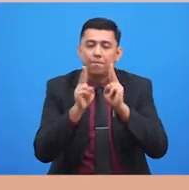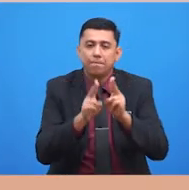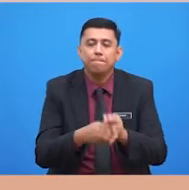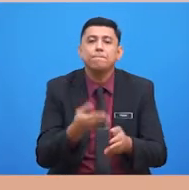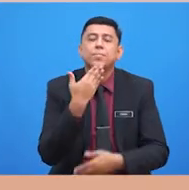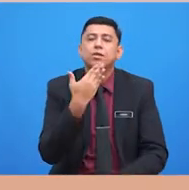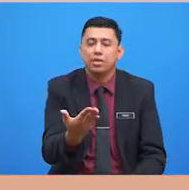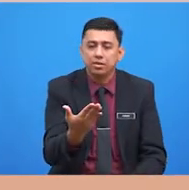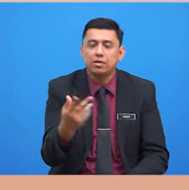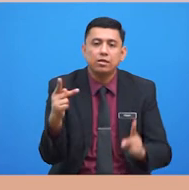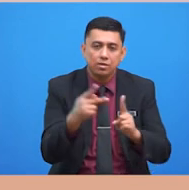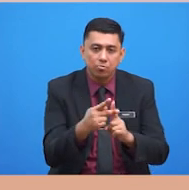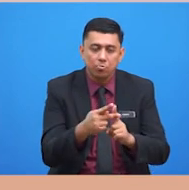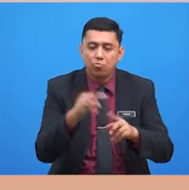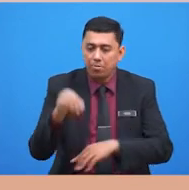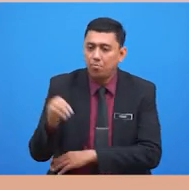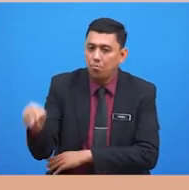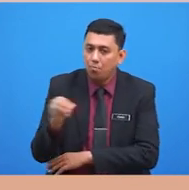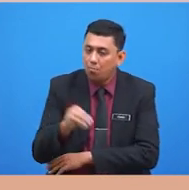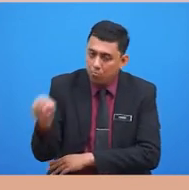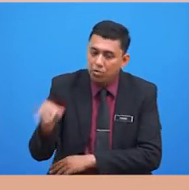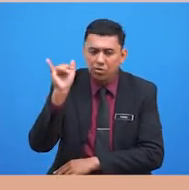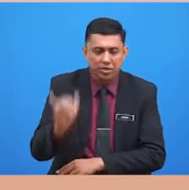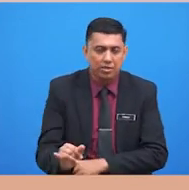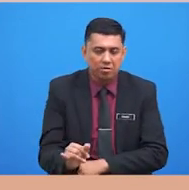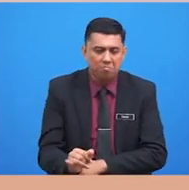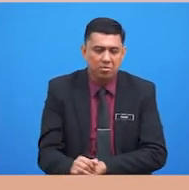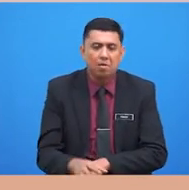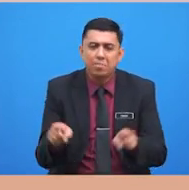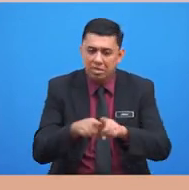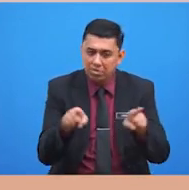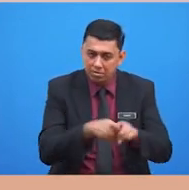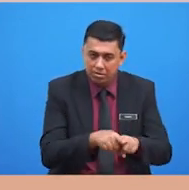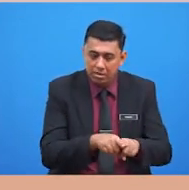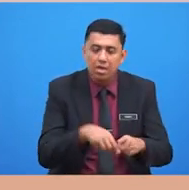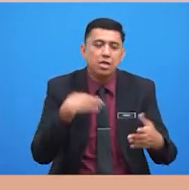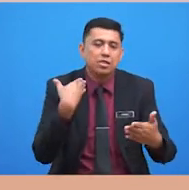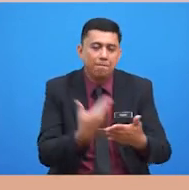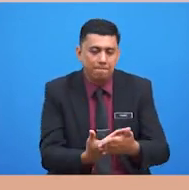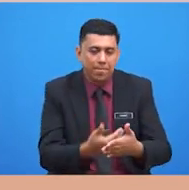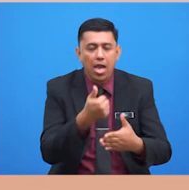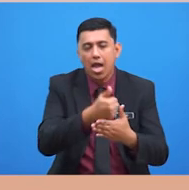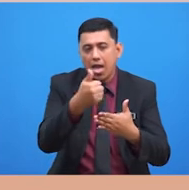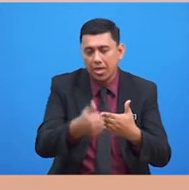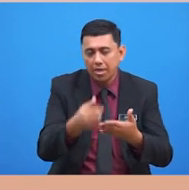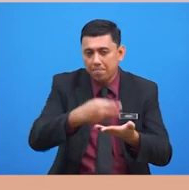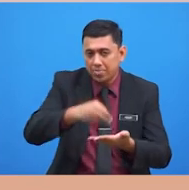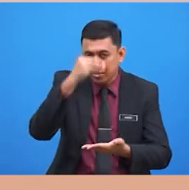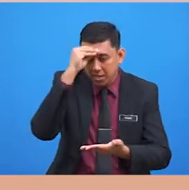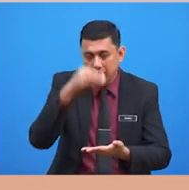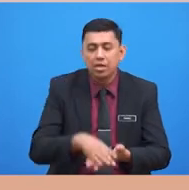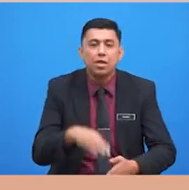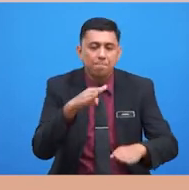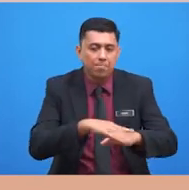terima kasih kepada murid-murid yang sudi bersama sehingga akhir pembelajaran